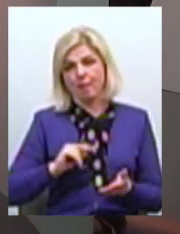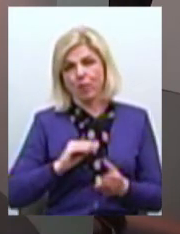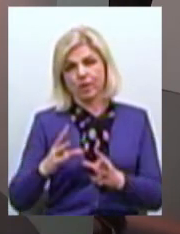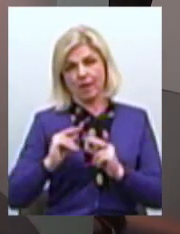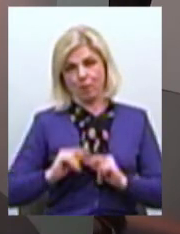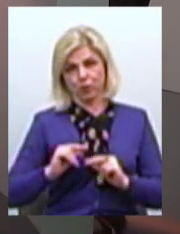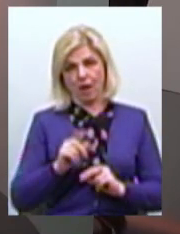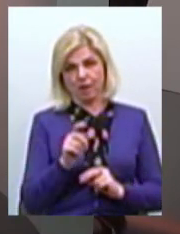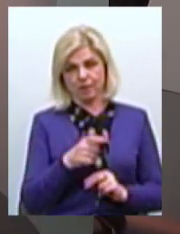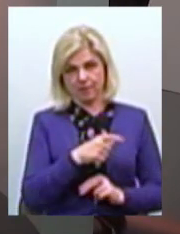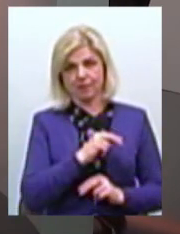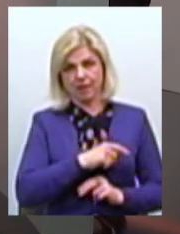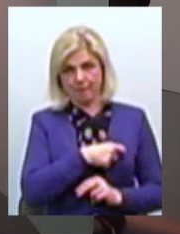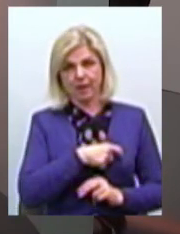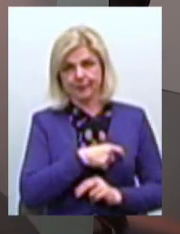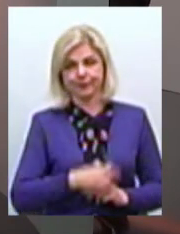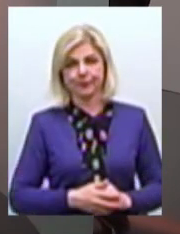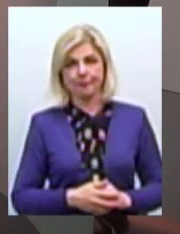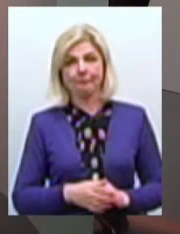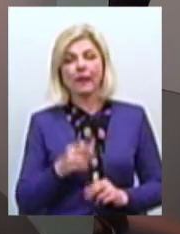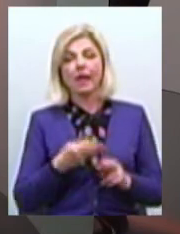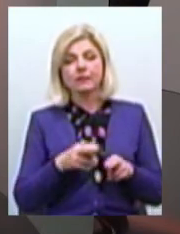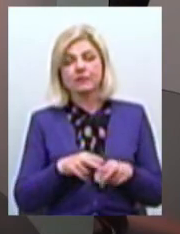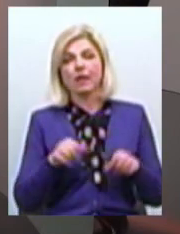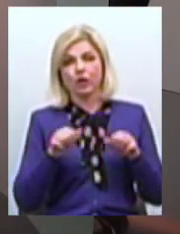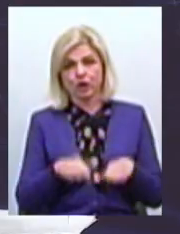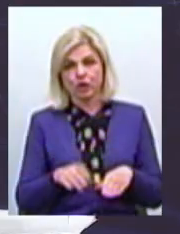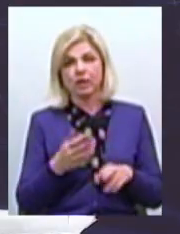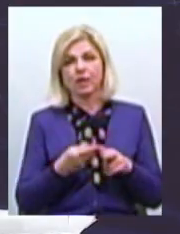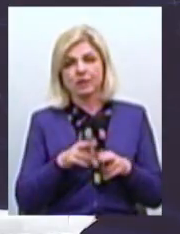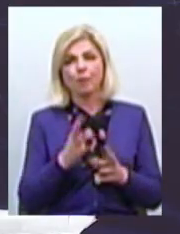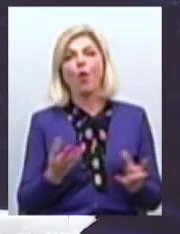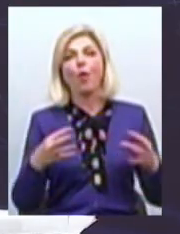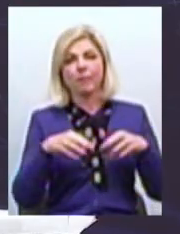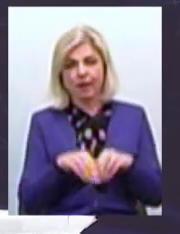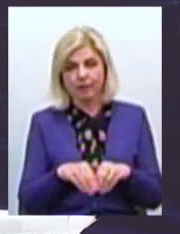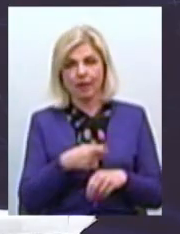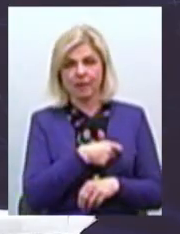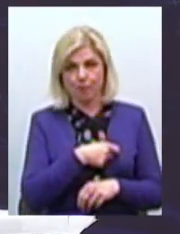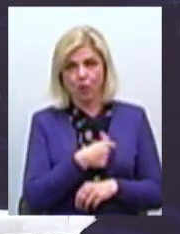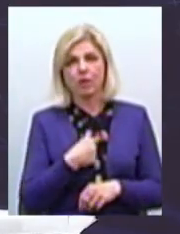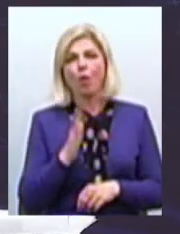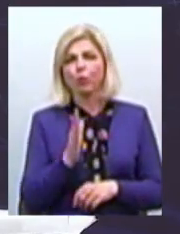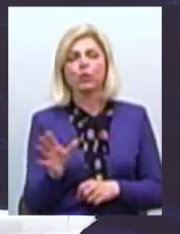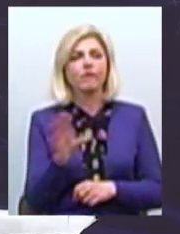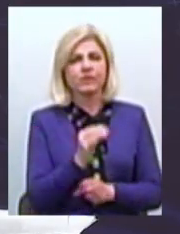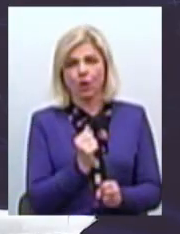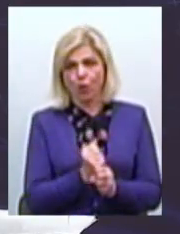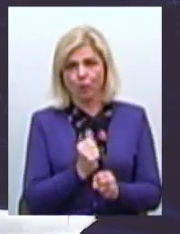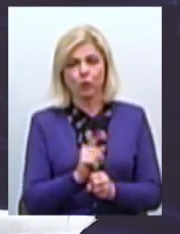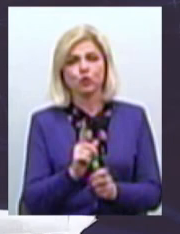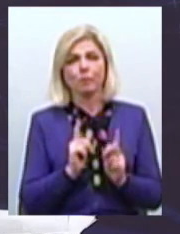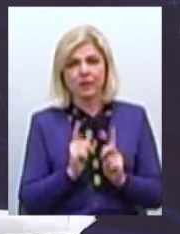впевнена, що це рішення, яке сьогодні проголосовано було Воно поєднає депутатів Я буду все робити для того, щоб ми дійсно прозоро